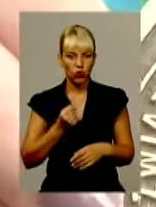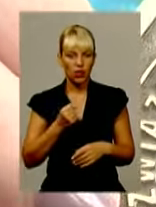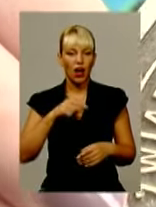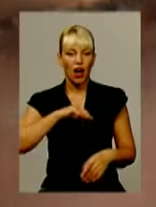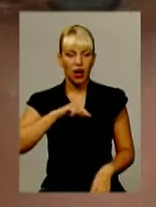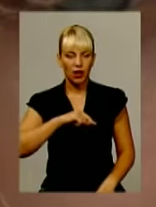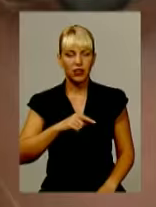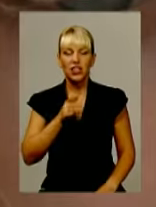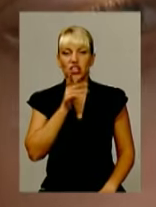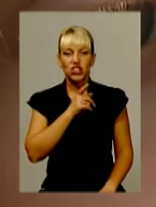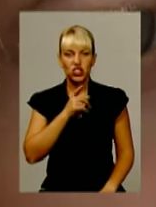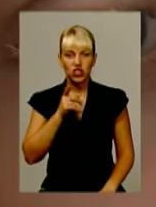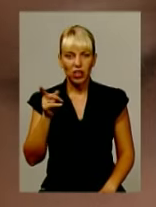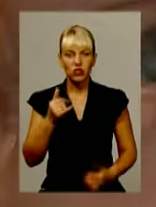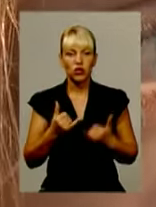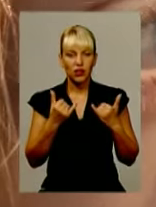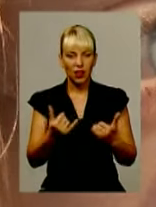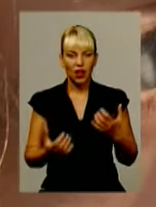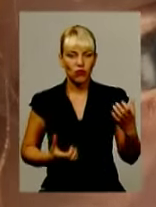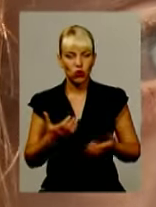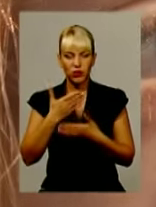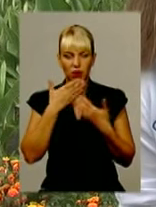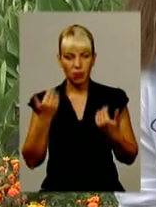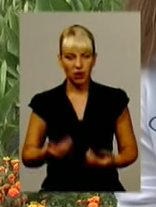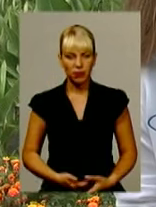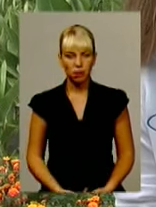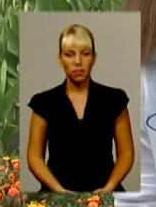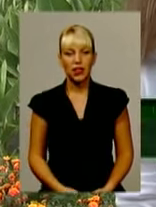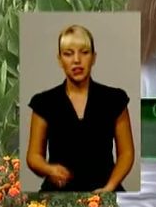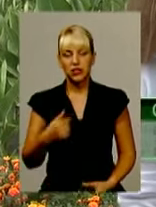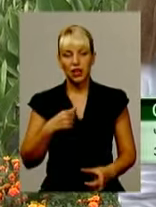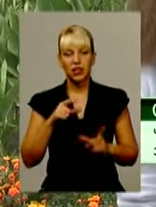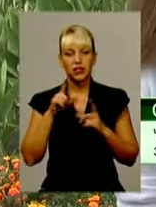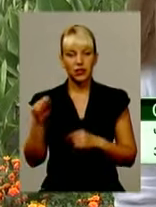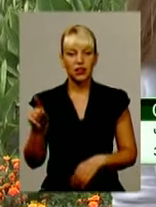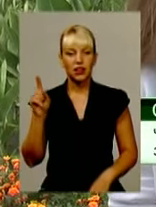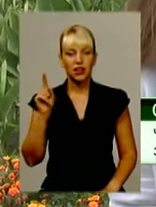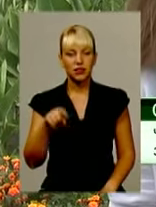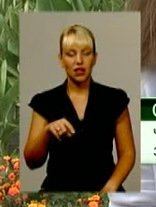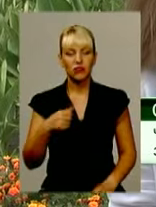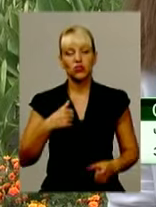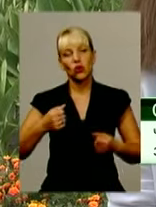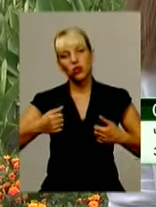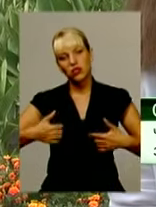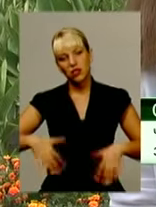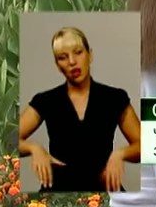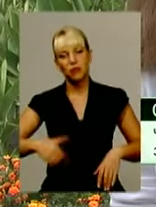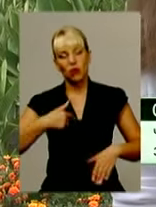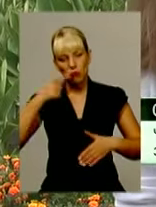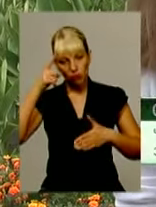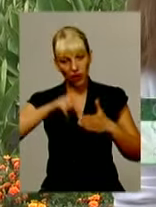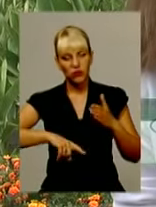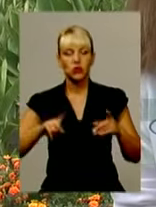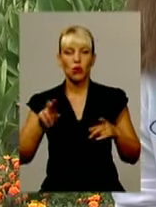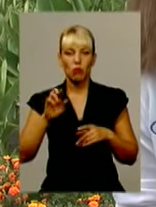немає. Навіть перед таким важливим стартом, як етап Кубку світу. Я їхала дуже розслабленно і вірено. Я знала,